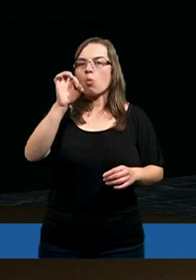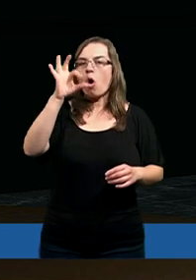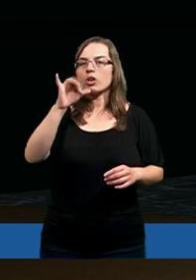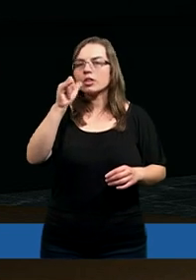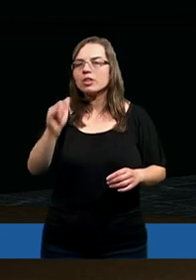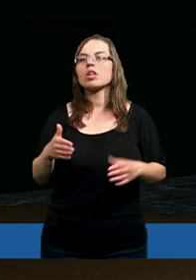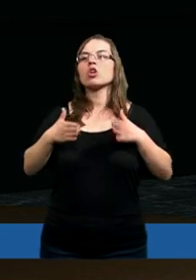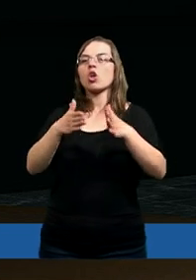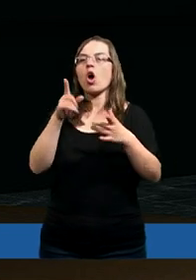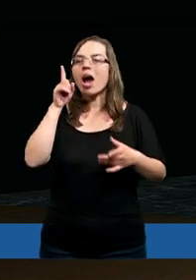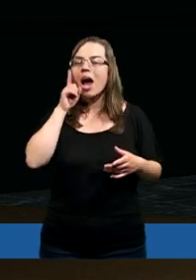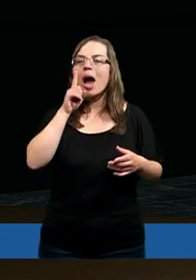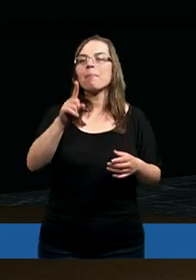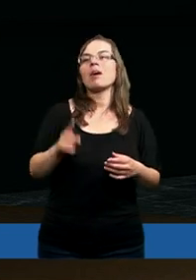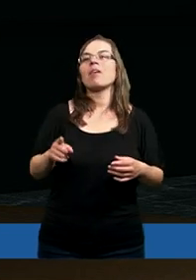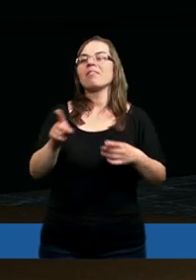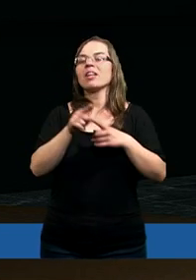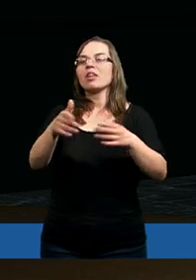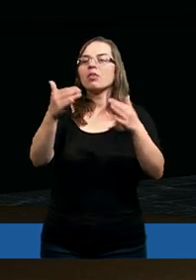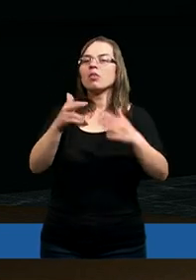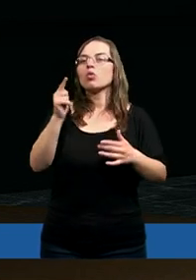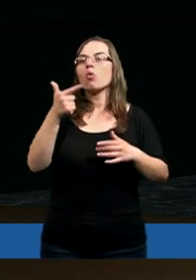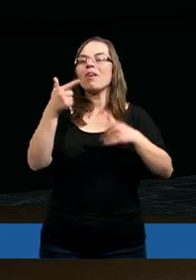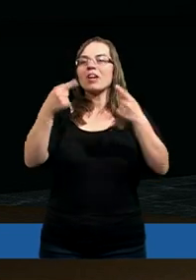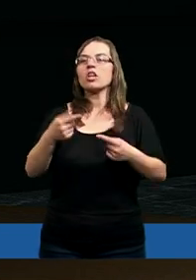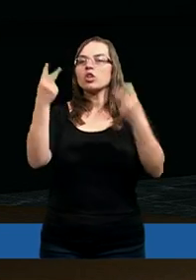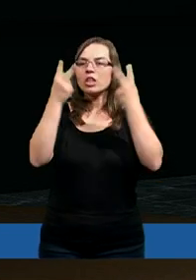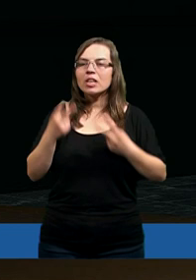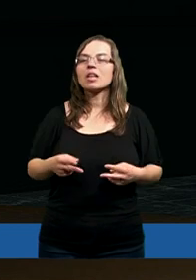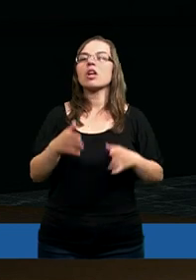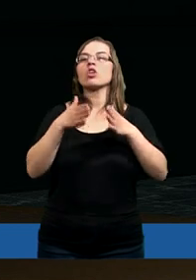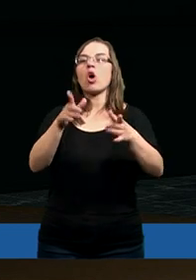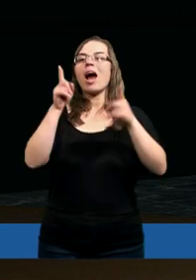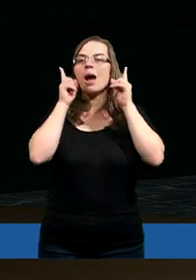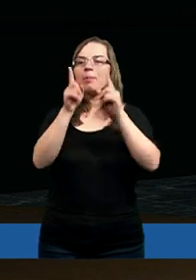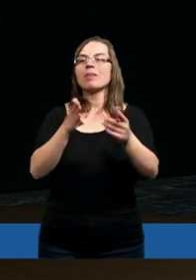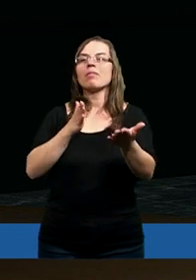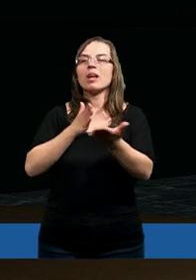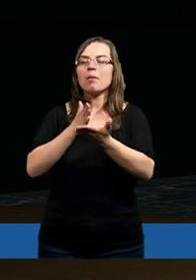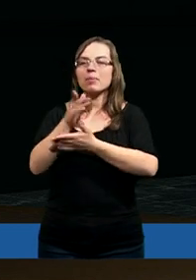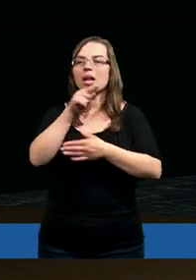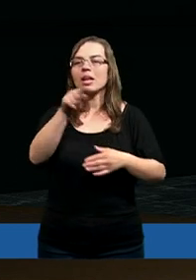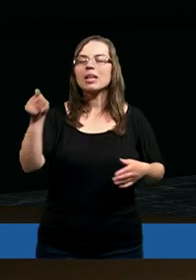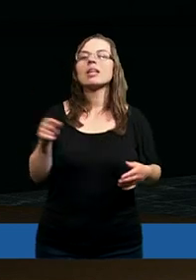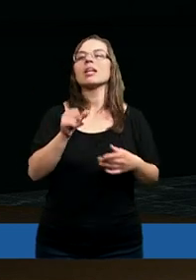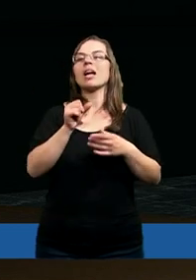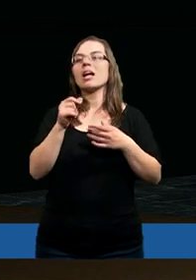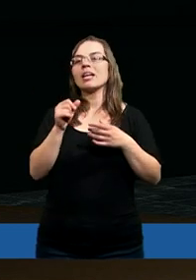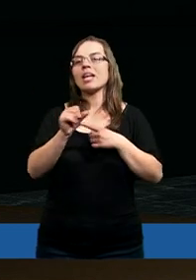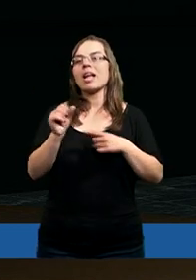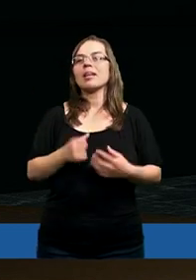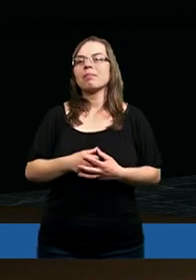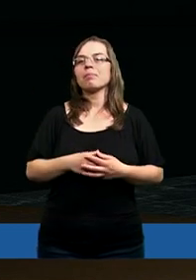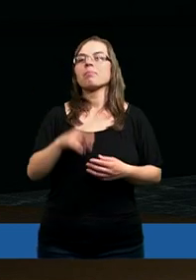że droga prawdy, w drugim wierszu czytaliśmy, droga prawdy jest przez nich pohańbiona,